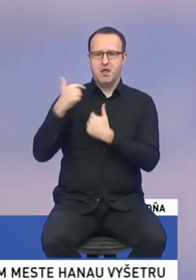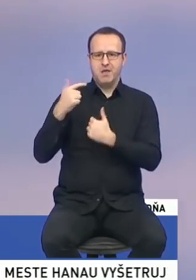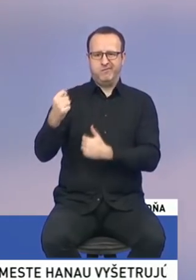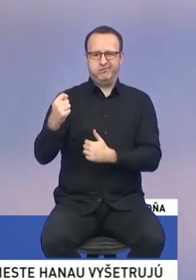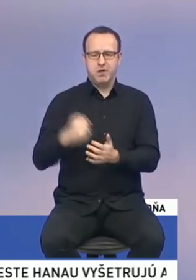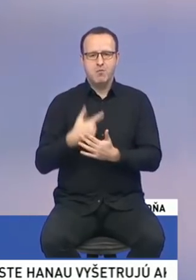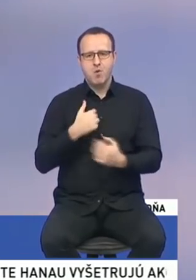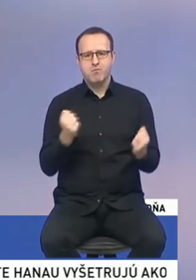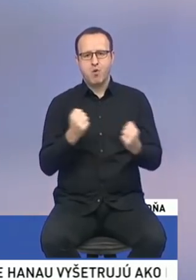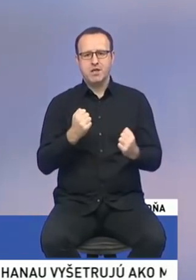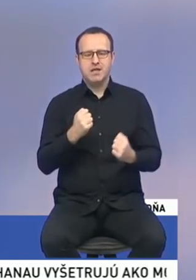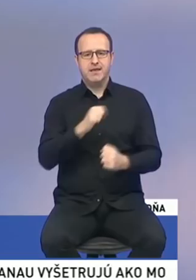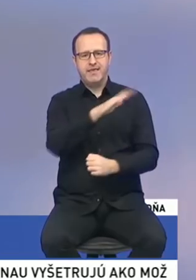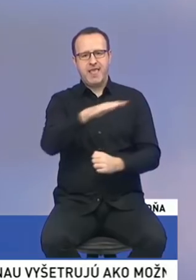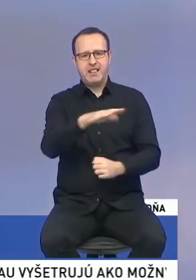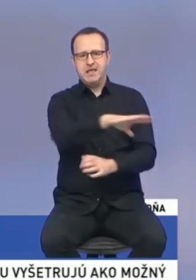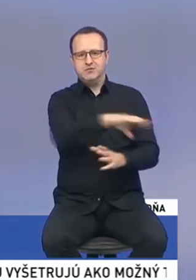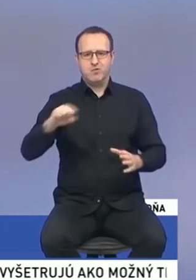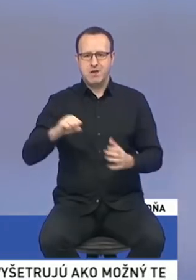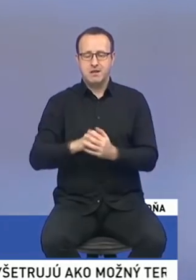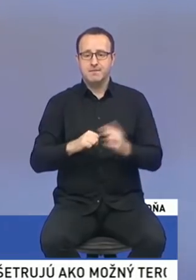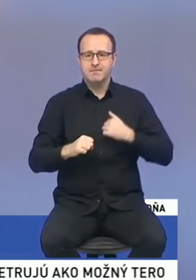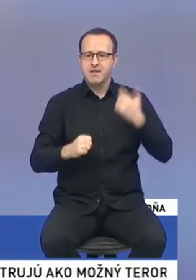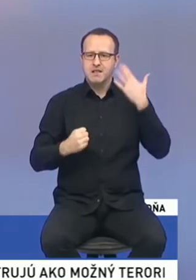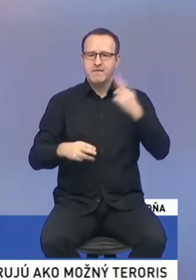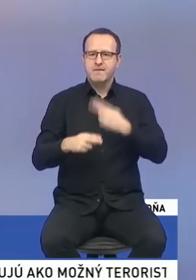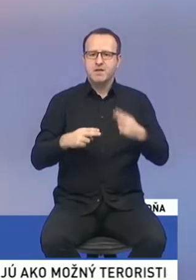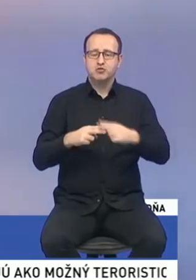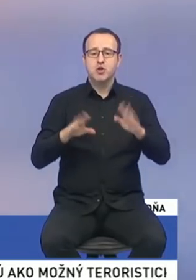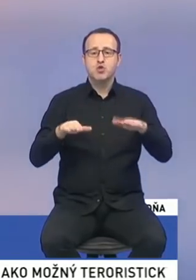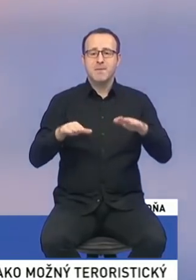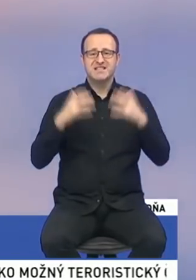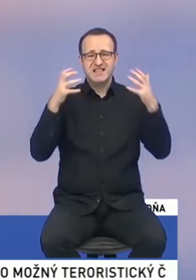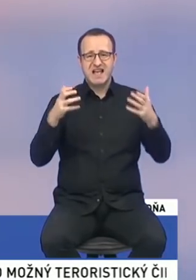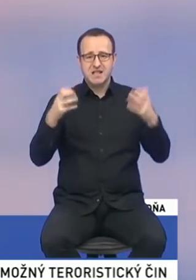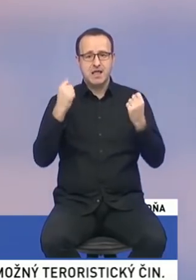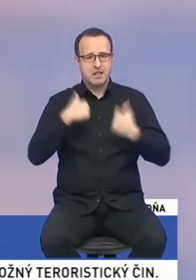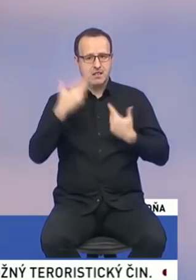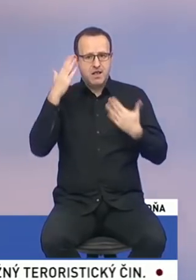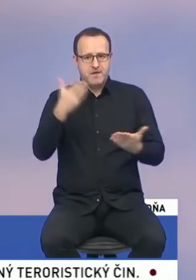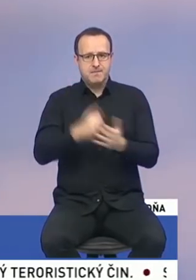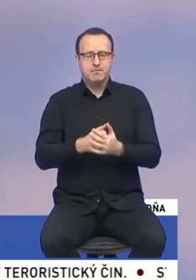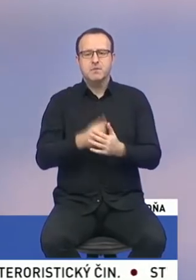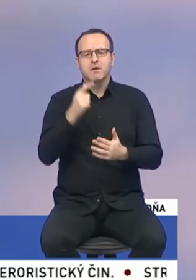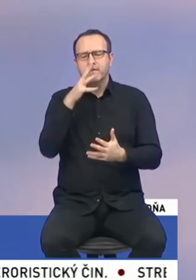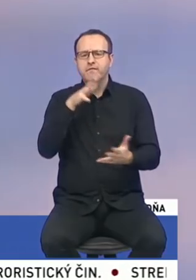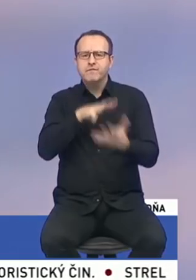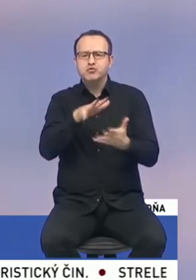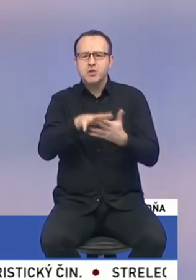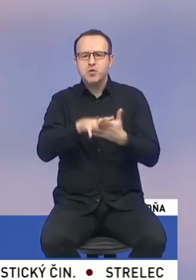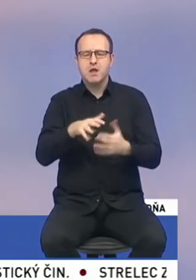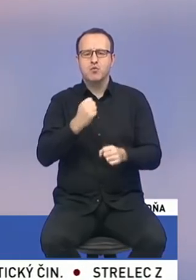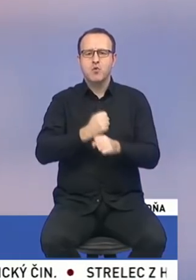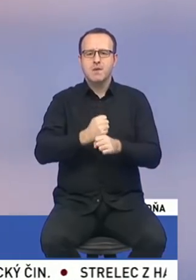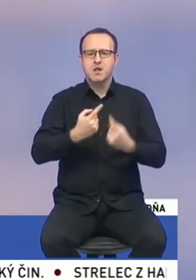deti zostanú nezaopatrené. A my nevieme riešiť domáce násilie, pokiaľ o ňom nevieme. Ďalej počas vyšetrovania sme spravili viacero